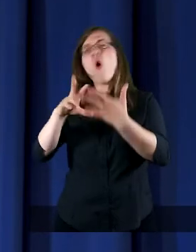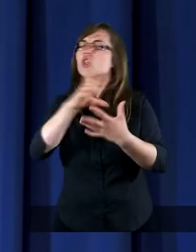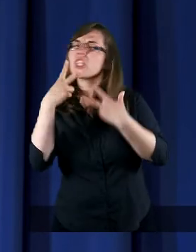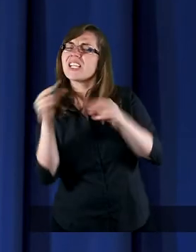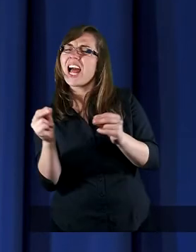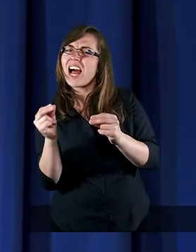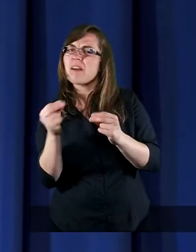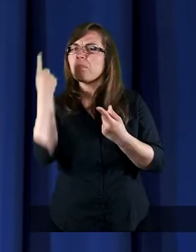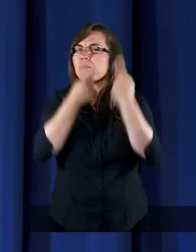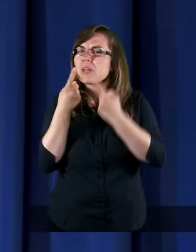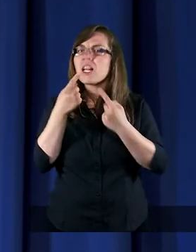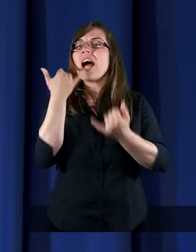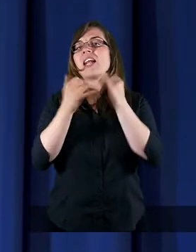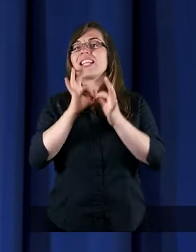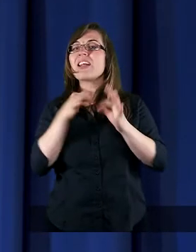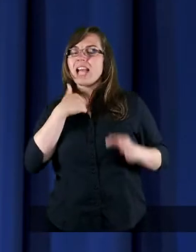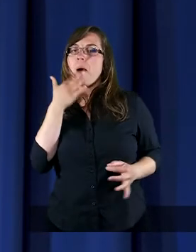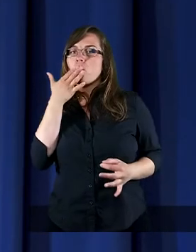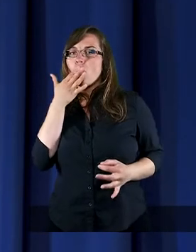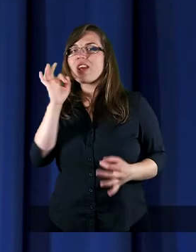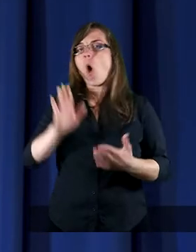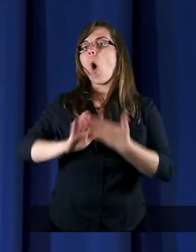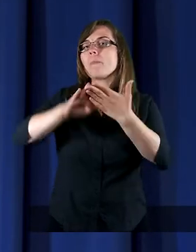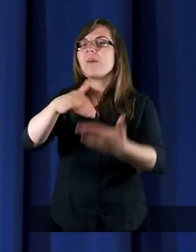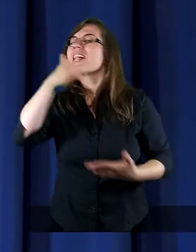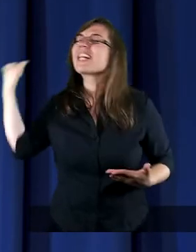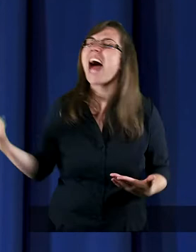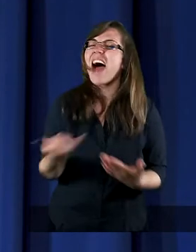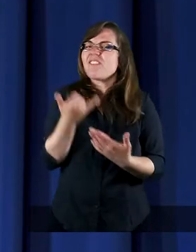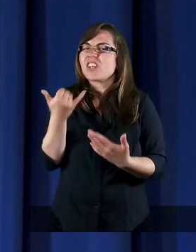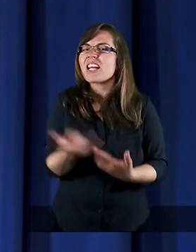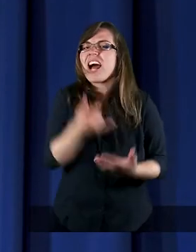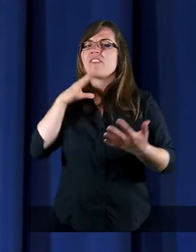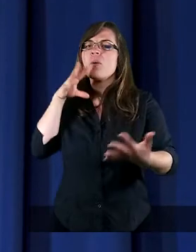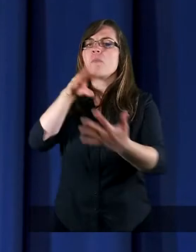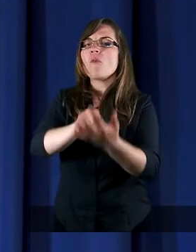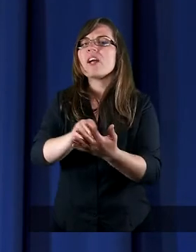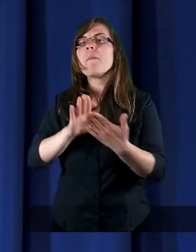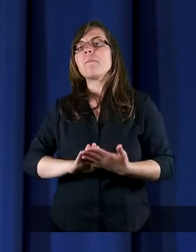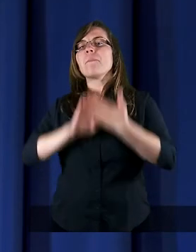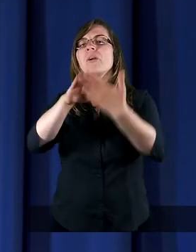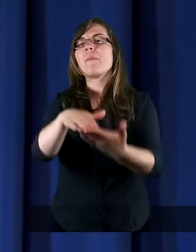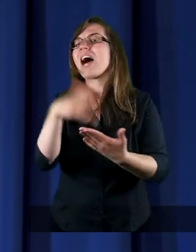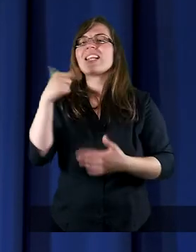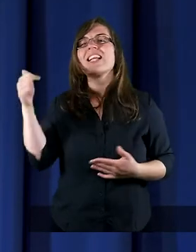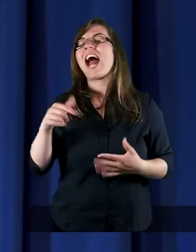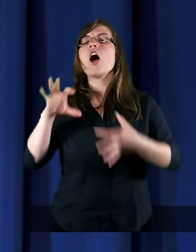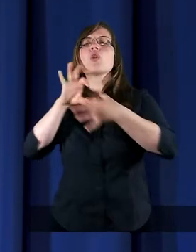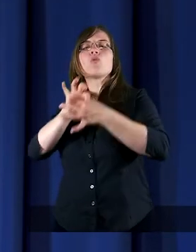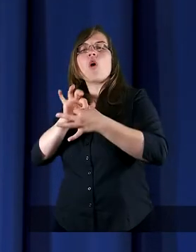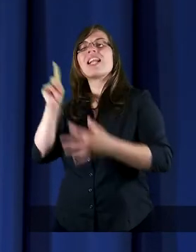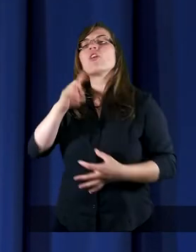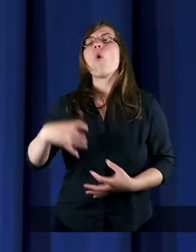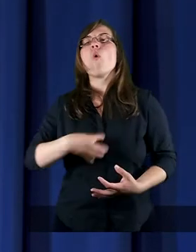Dlatego zawsze, gdy mówię o przebaczeniu, zawsze powtarzam, przebaczenia nie należy łączyć z uczuciami.